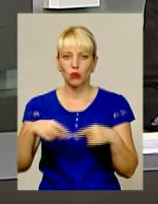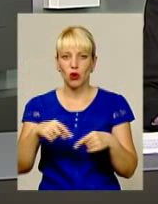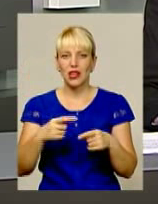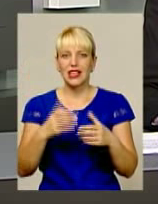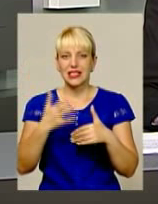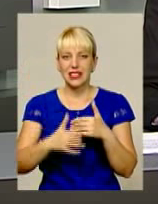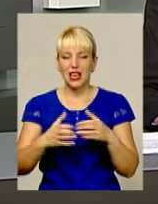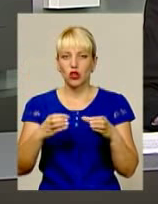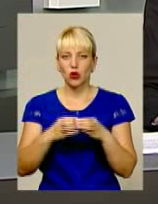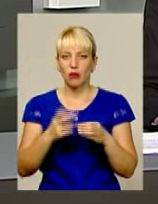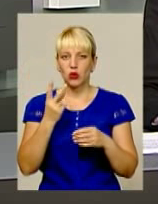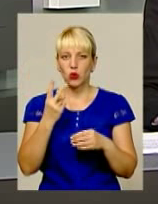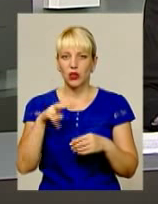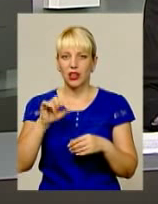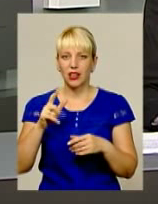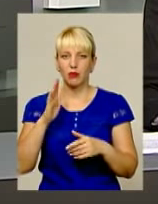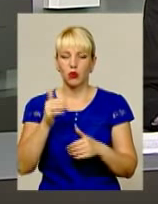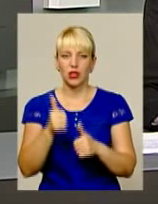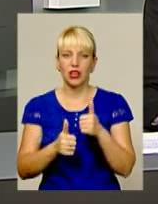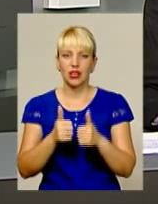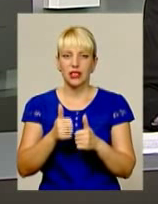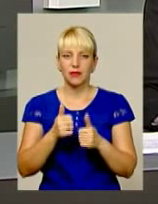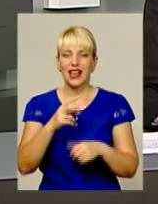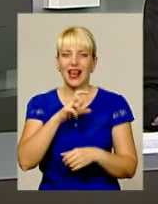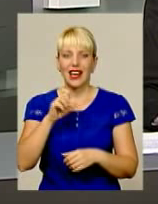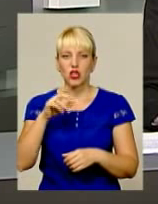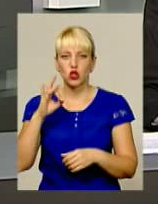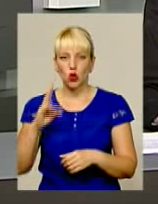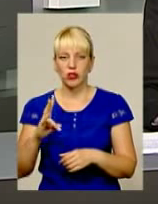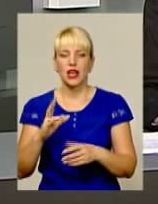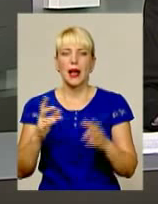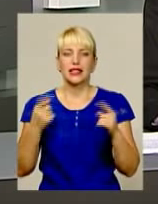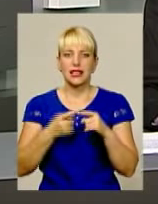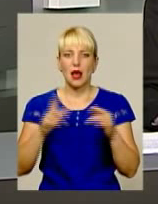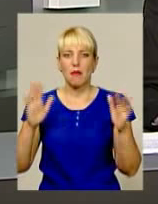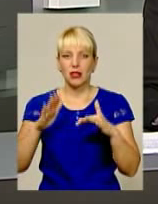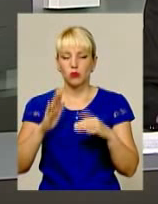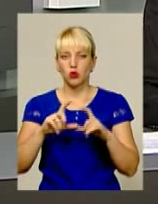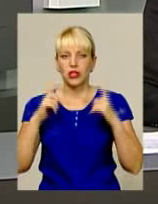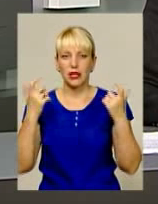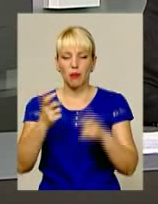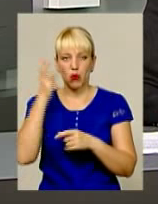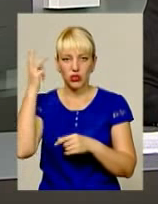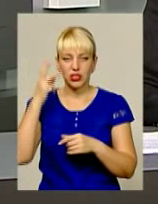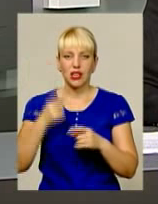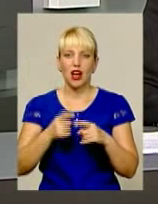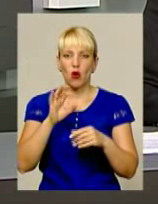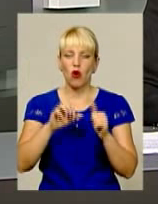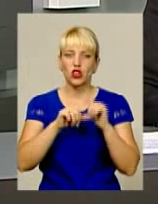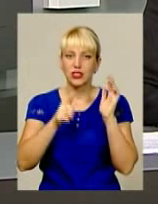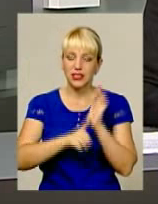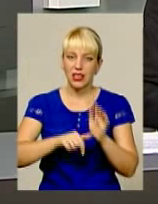хмельничани зіграють із Херсонським «Кристалом». Матч відбудеться на стадіоні «Поділля» 3 вересня о 16-й годині.